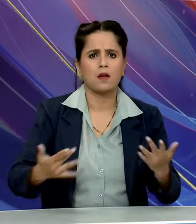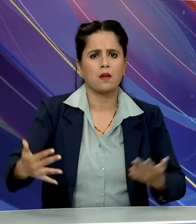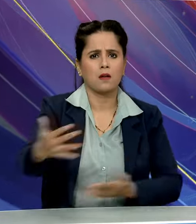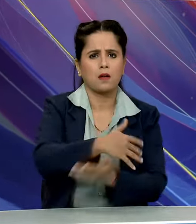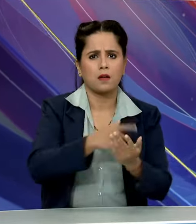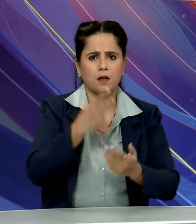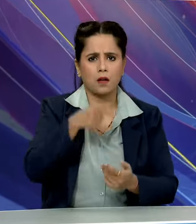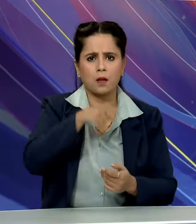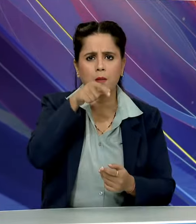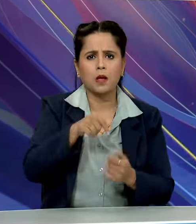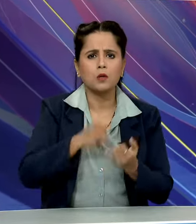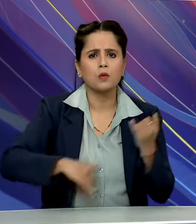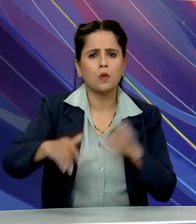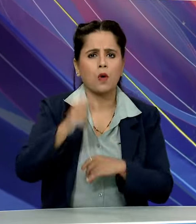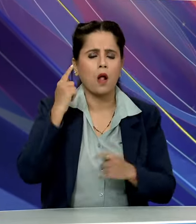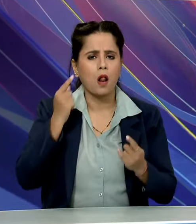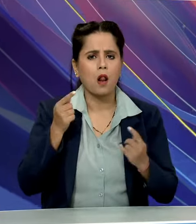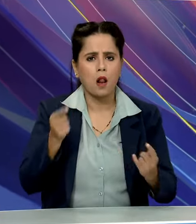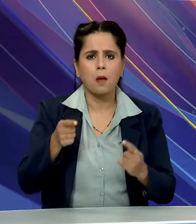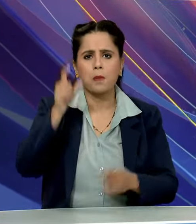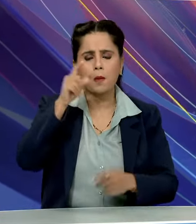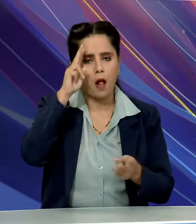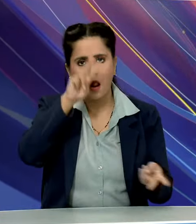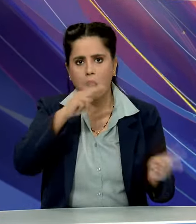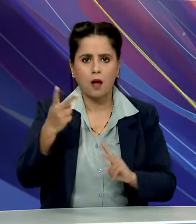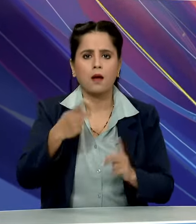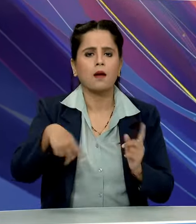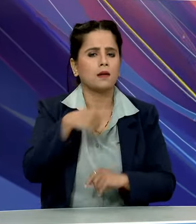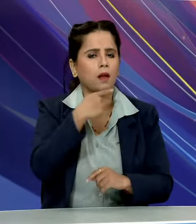बताया समाज में भ्रम पैदा करने वाला